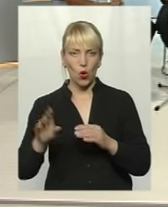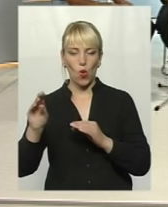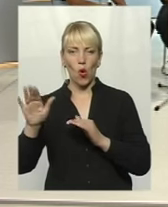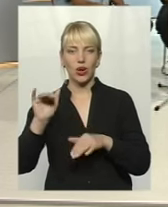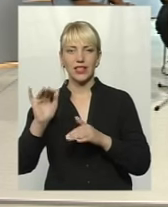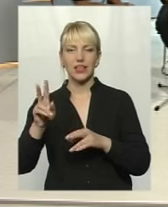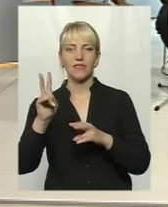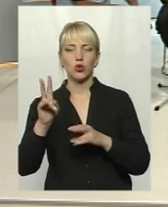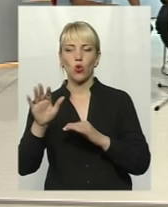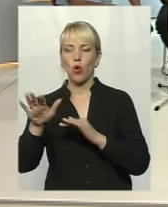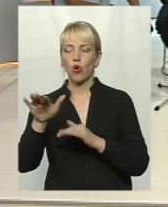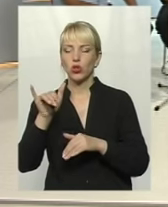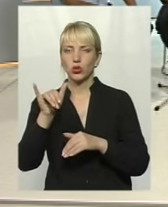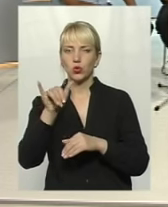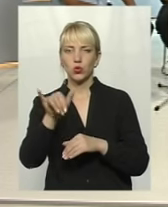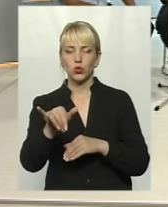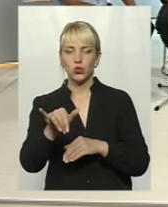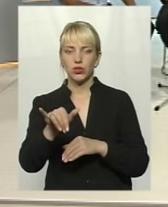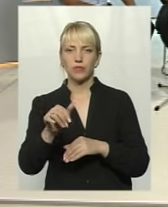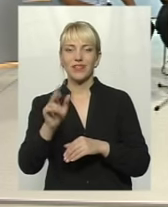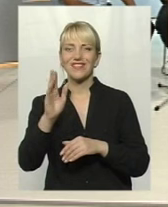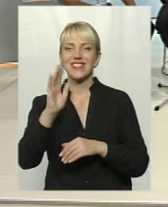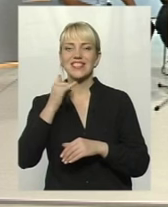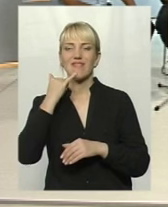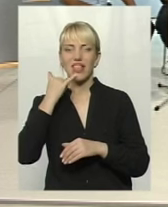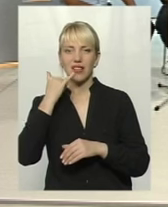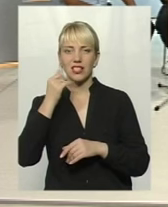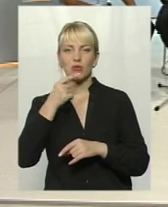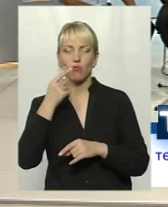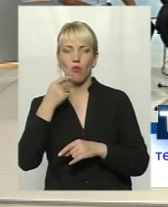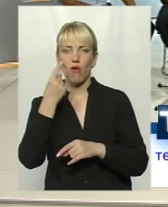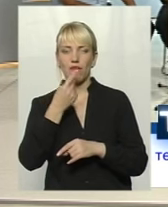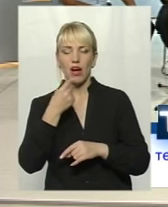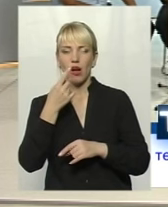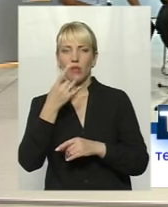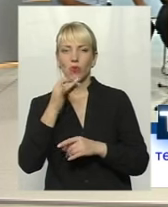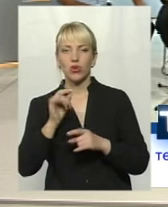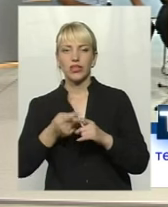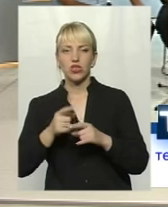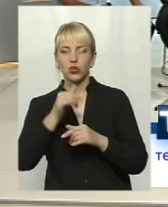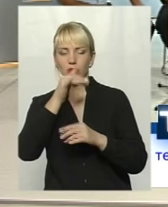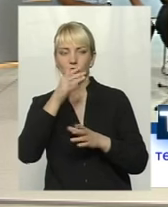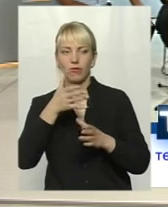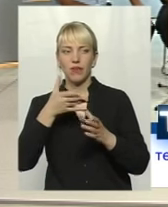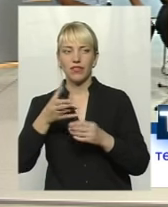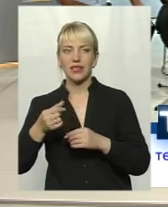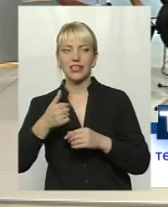які орендують в зверненні, йшла мова про те, що не впливаєте? Я зрозумію, я частково відповідь дам по